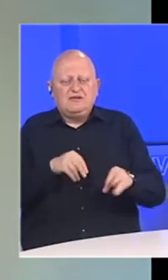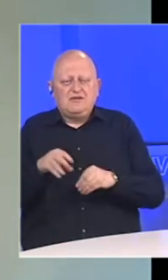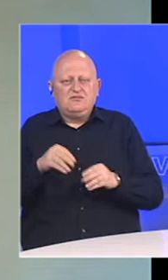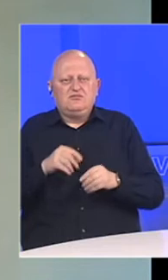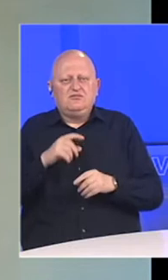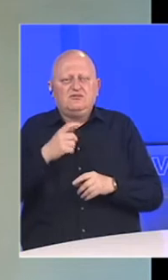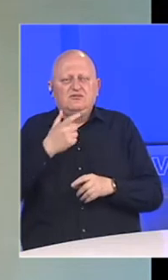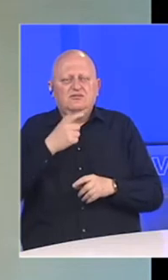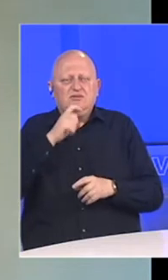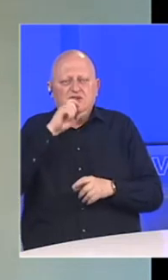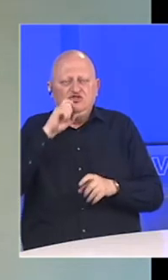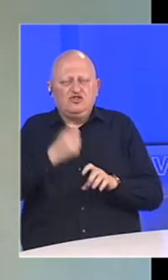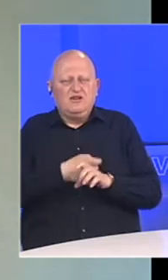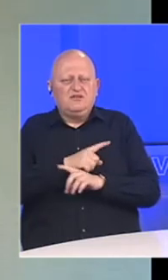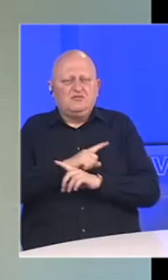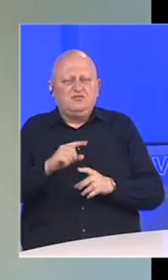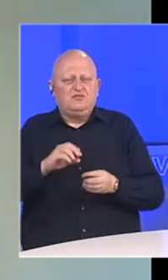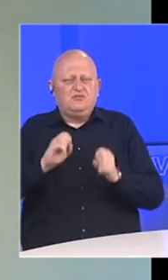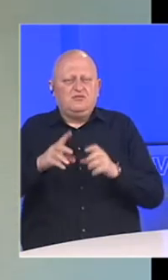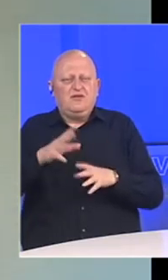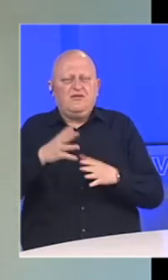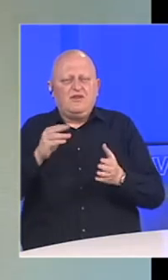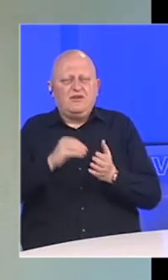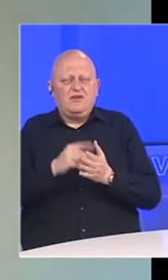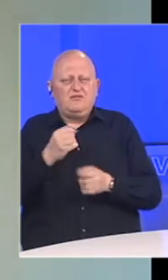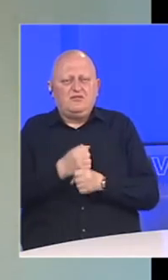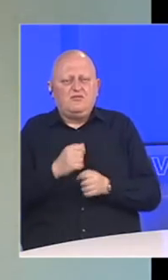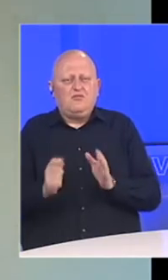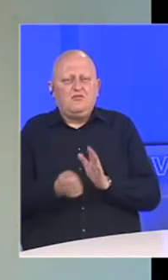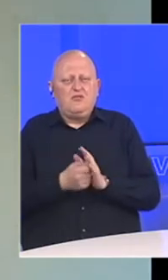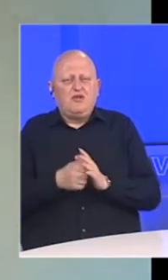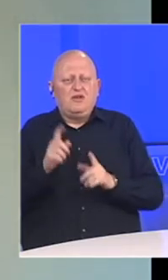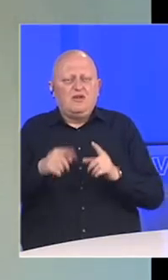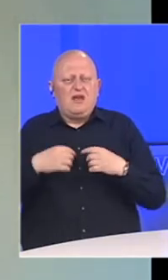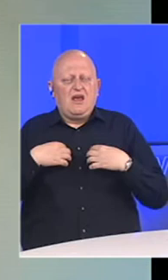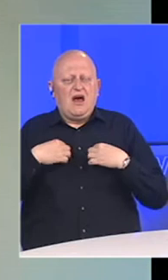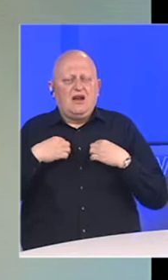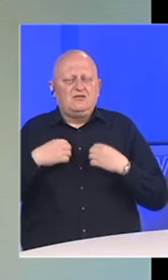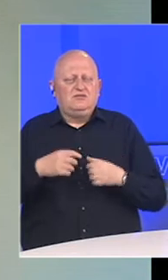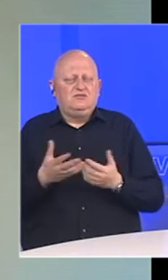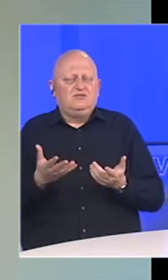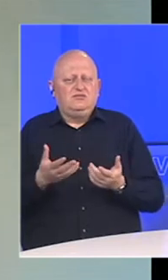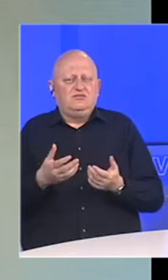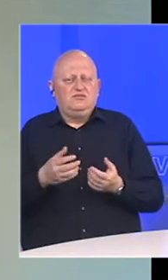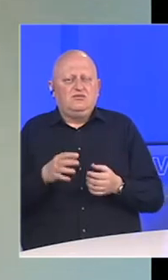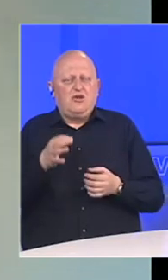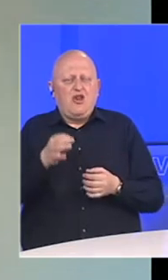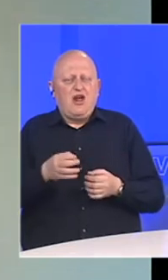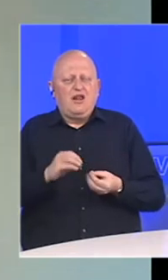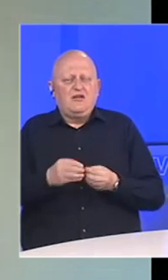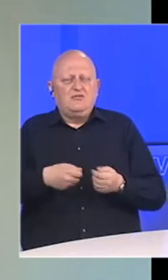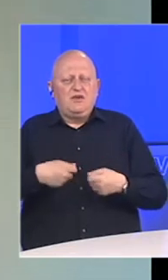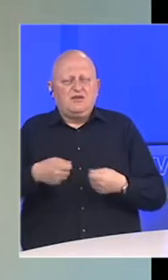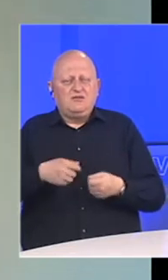i preprodajom sekundarnih sirovina. Također, veliki broj njih se bavi i prodajom određenih artikala na takozvanim lokalnim pijacama.